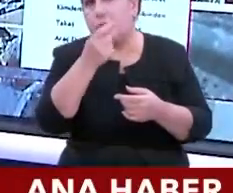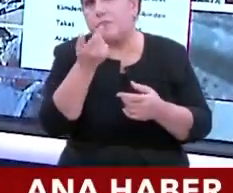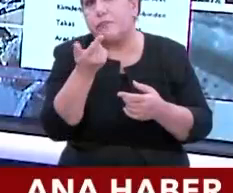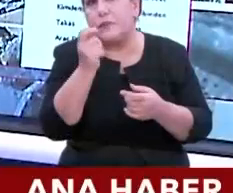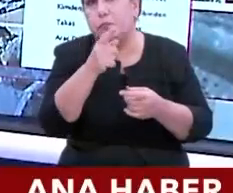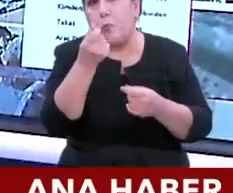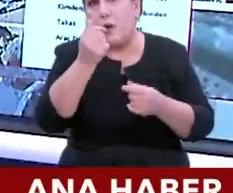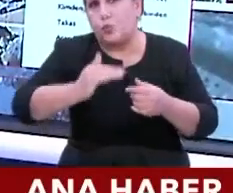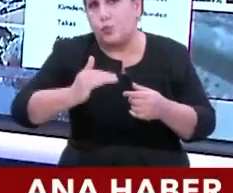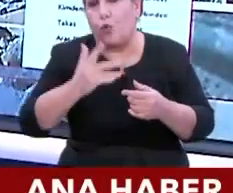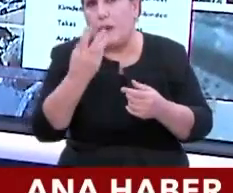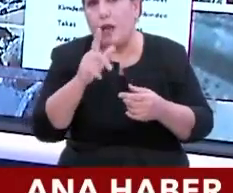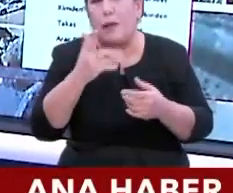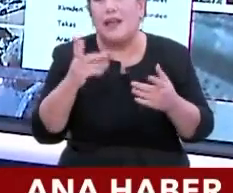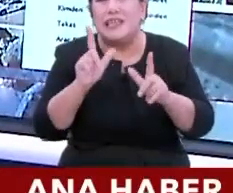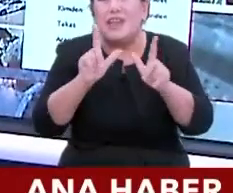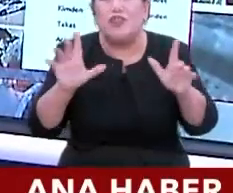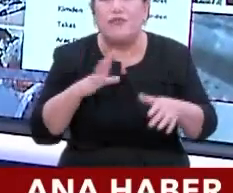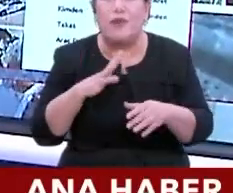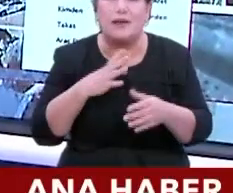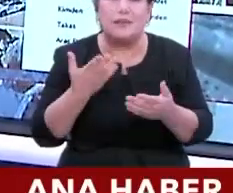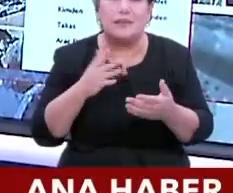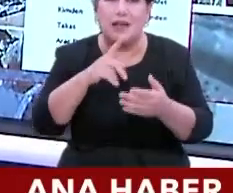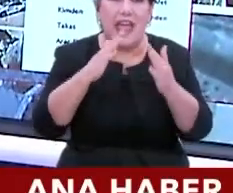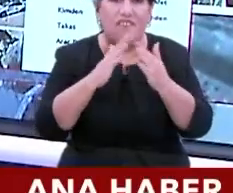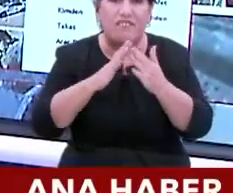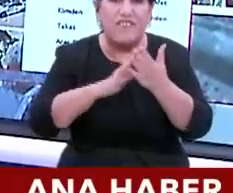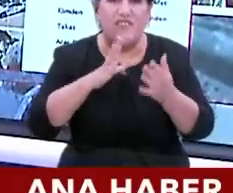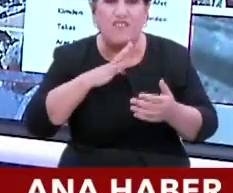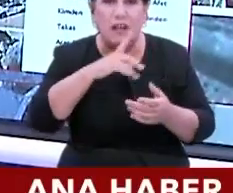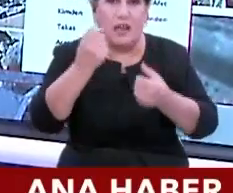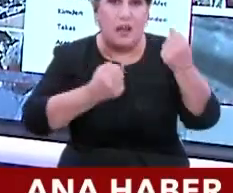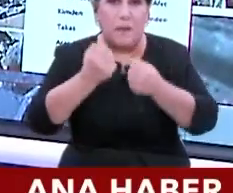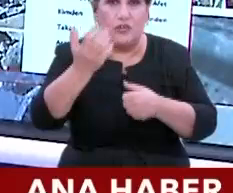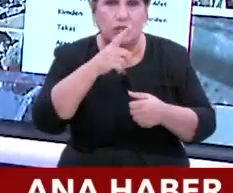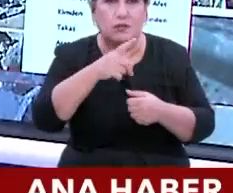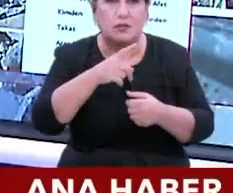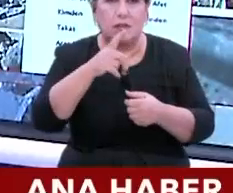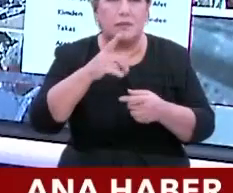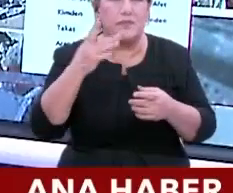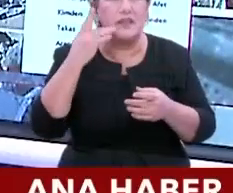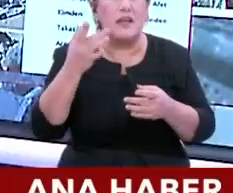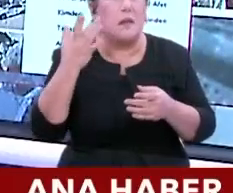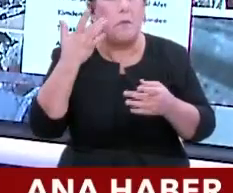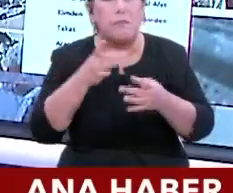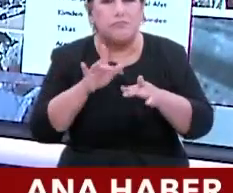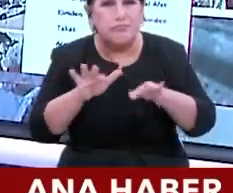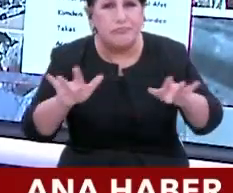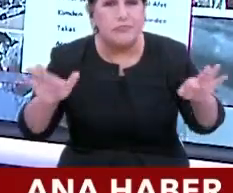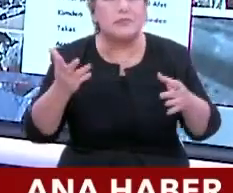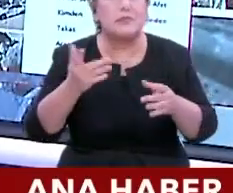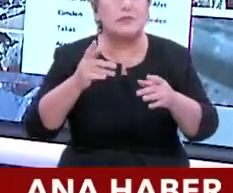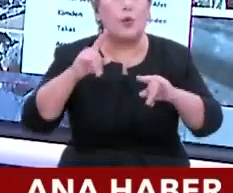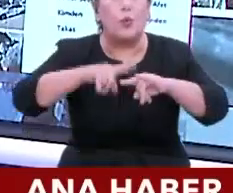arkadaş diyor. İhtiyacım. Dolayısıyla elinize paranız varsa, otomobil alacaksanız pertmiş, zarar görmüş, hurdaya dönmüş,